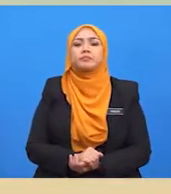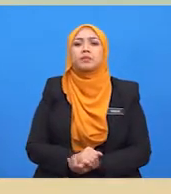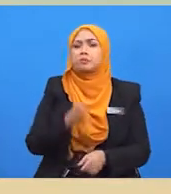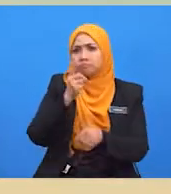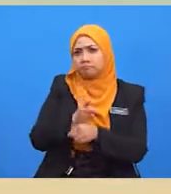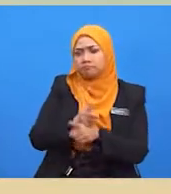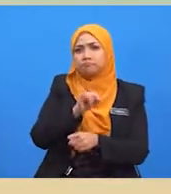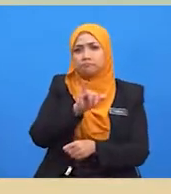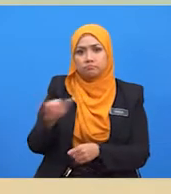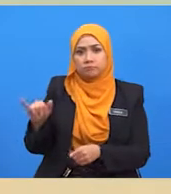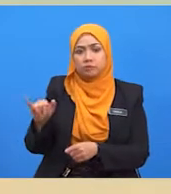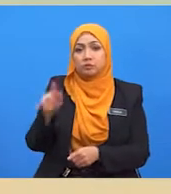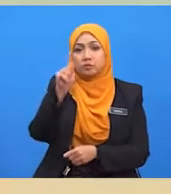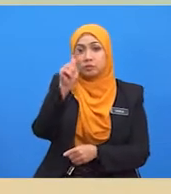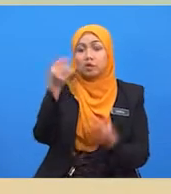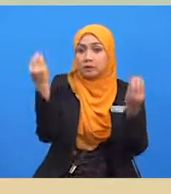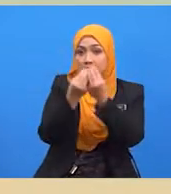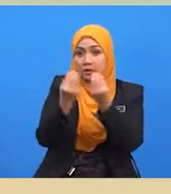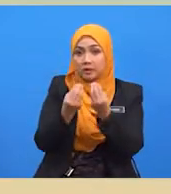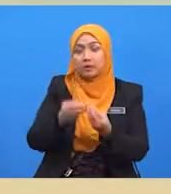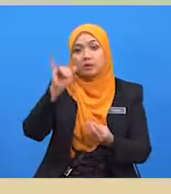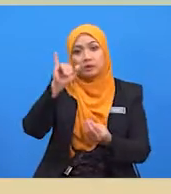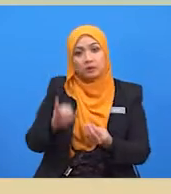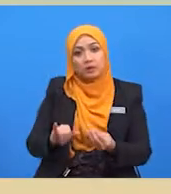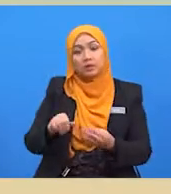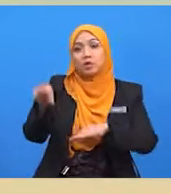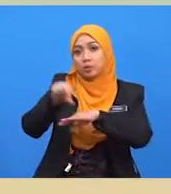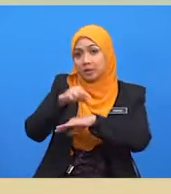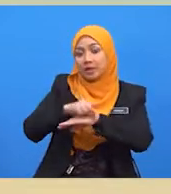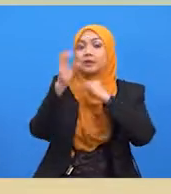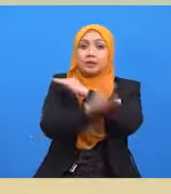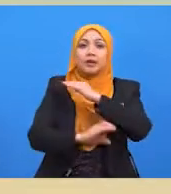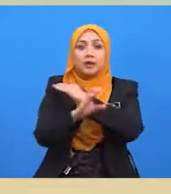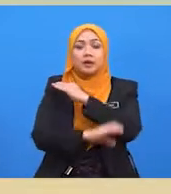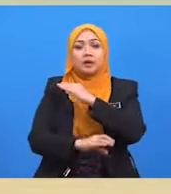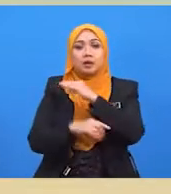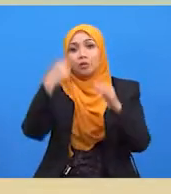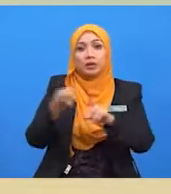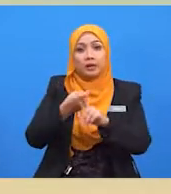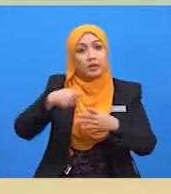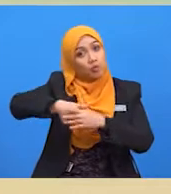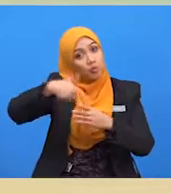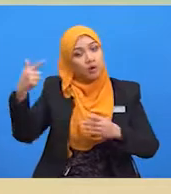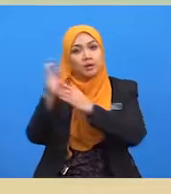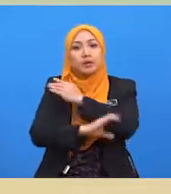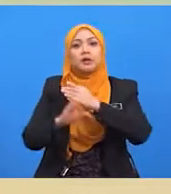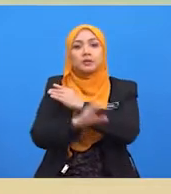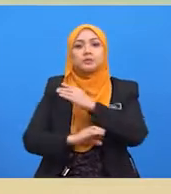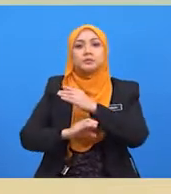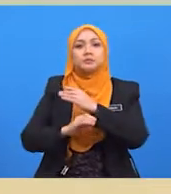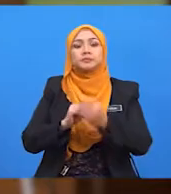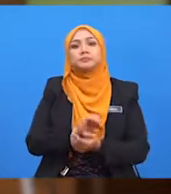menjadikan barang import dari luar negara kurang menarik untuk pengguna tempatan.